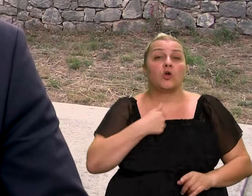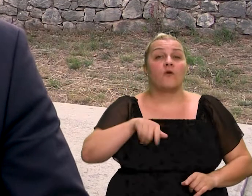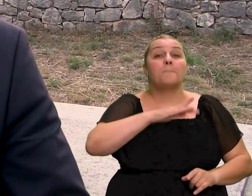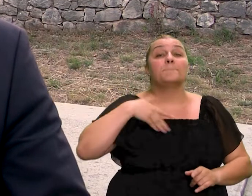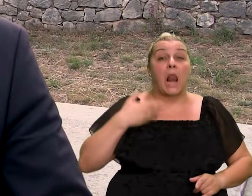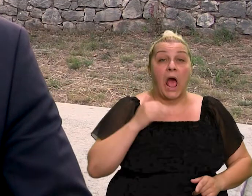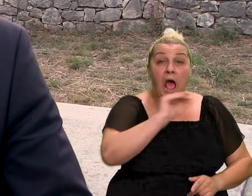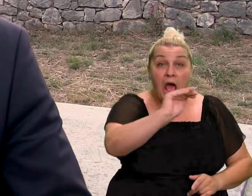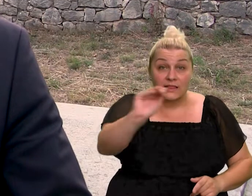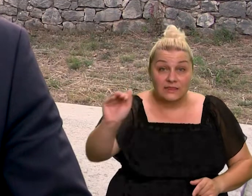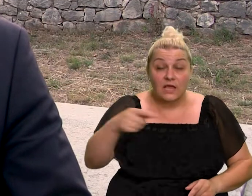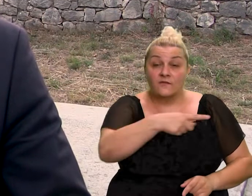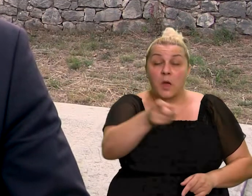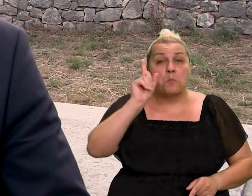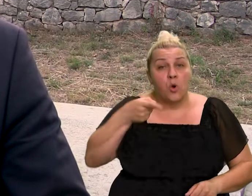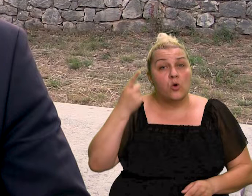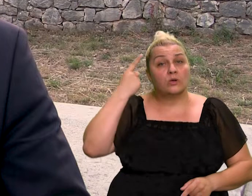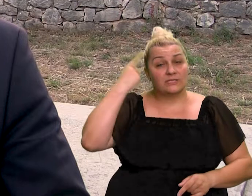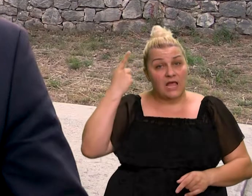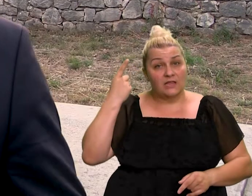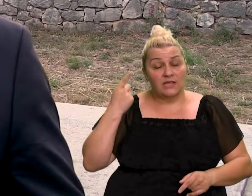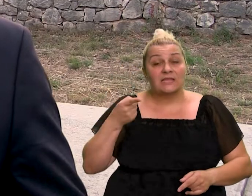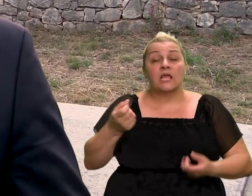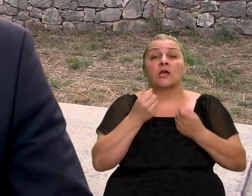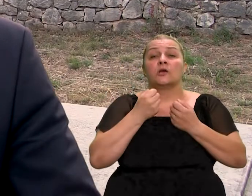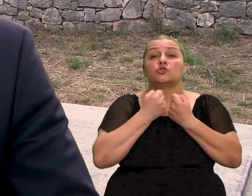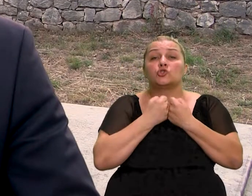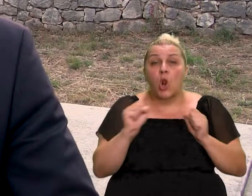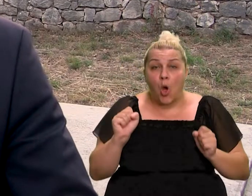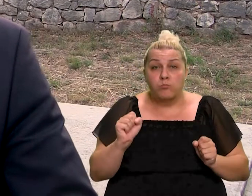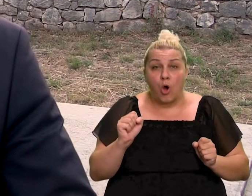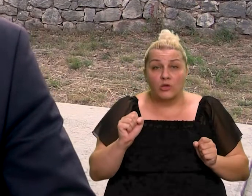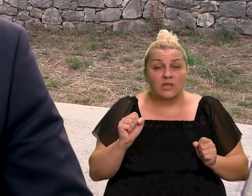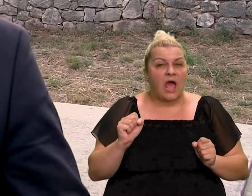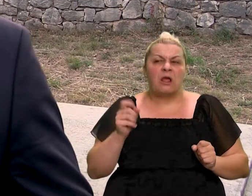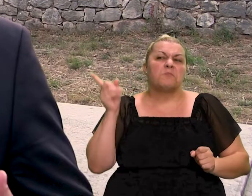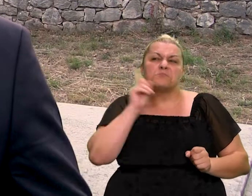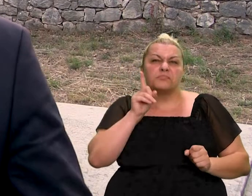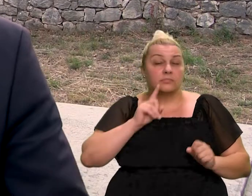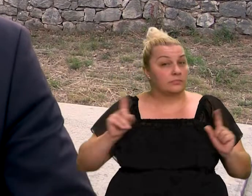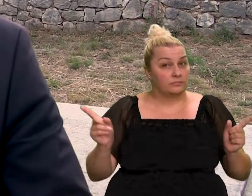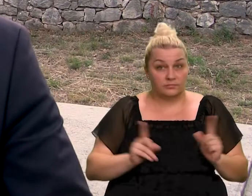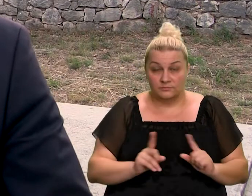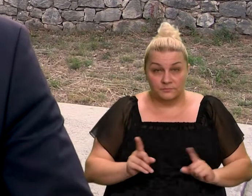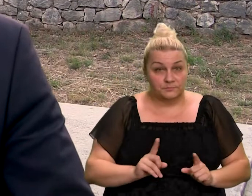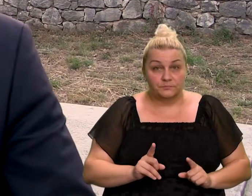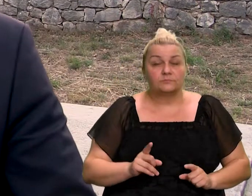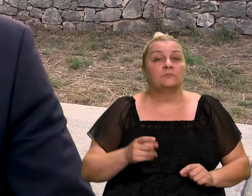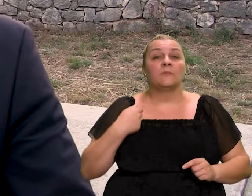našim mladima da budu svjesni te činjenice, da se sloboda ne relativizira, da je sloboda